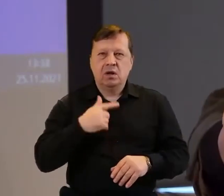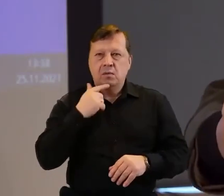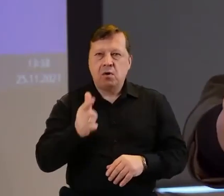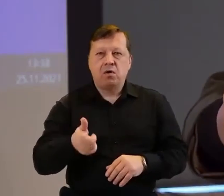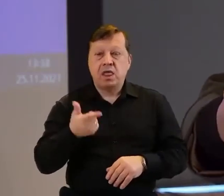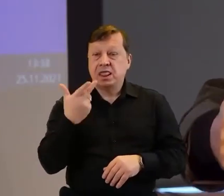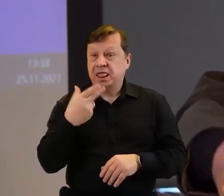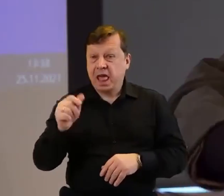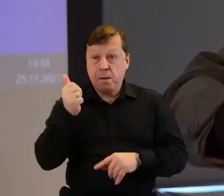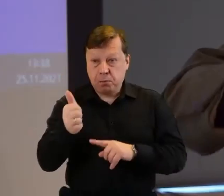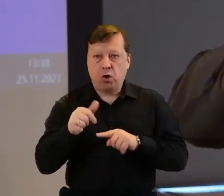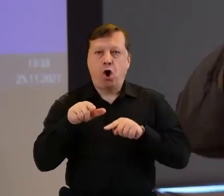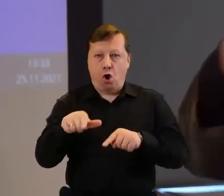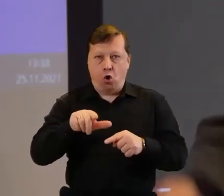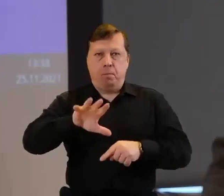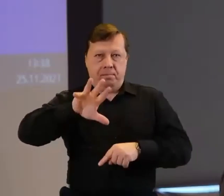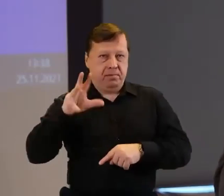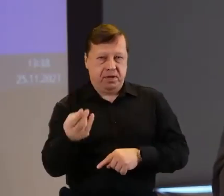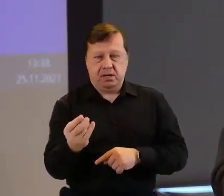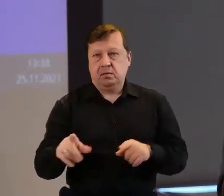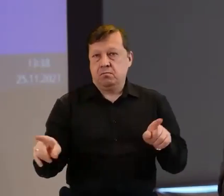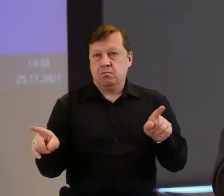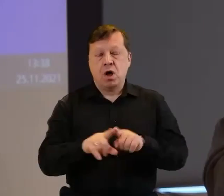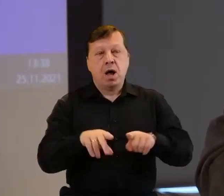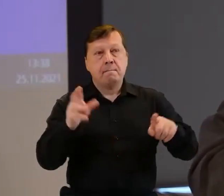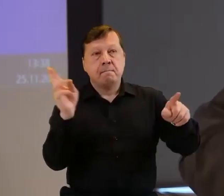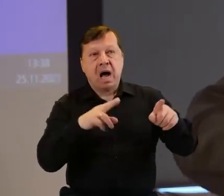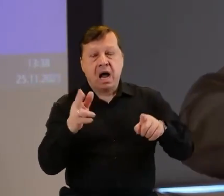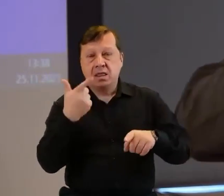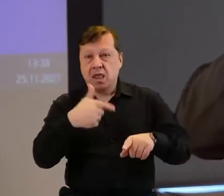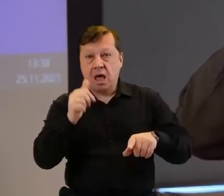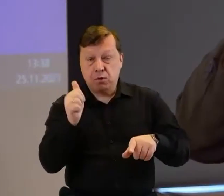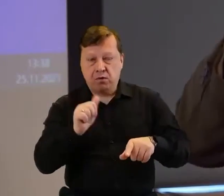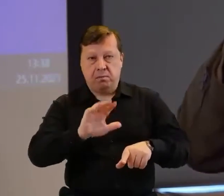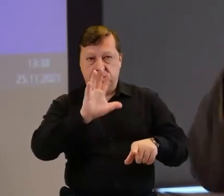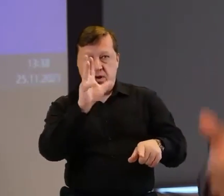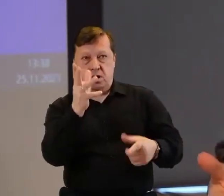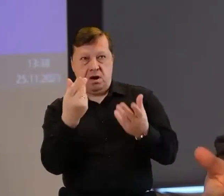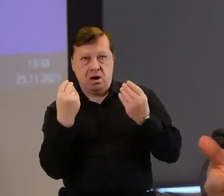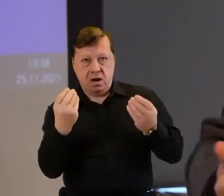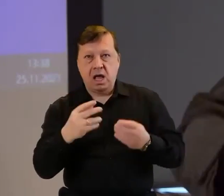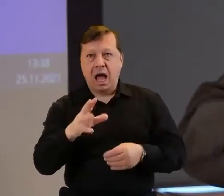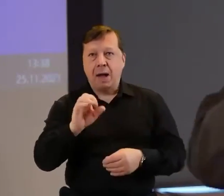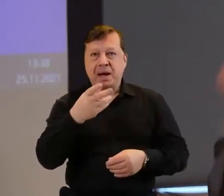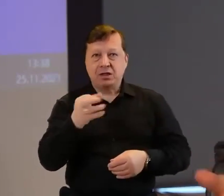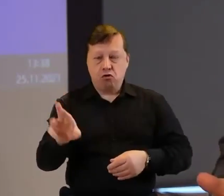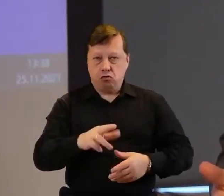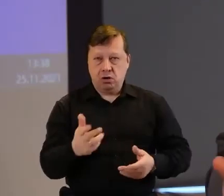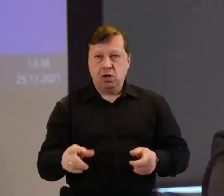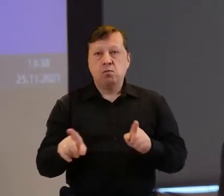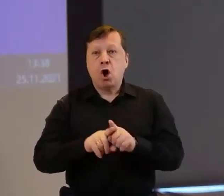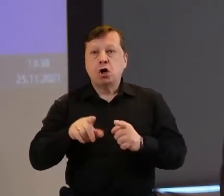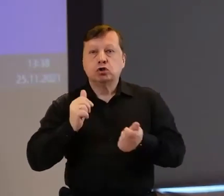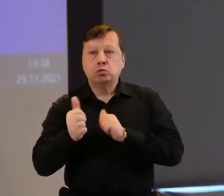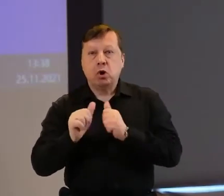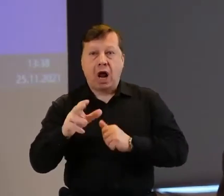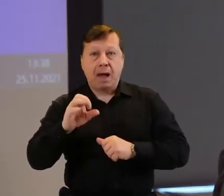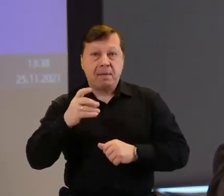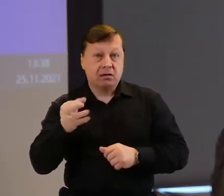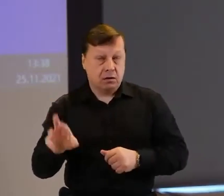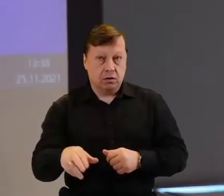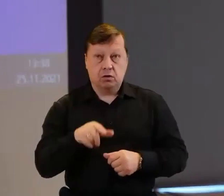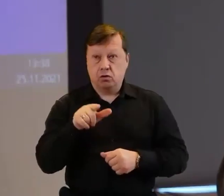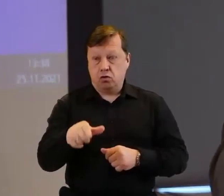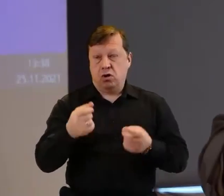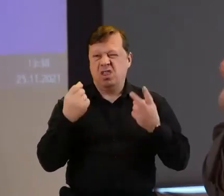nieprofesjonalizm, tak jak malarstwo nieprofesjonalne. To jest amatorstwo, jak sport amatorski. To są rzeczy,